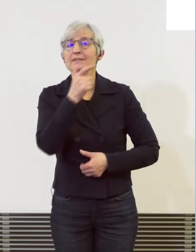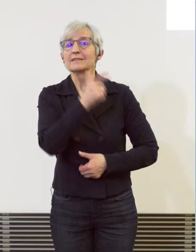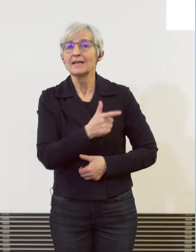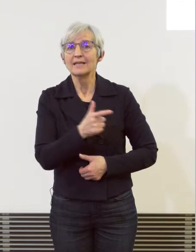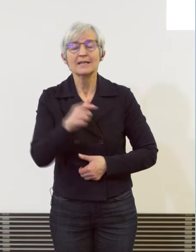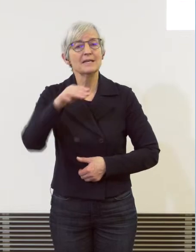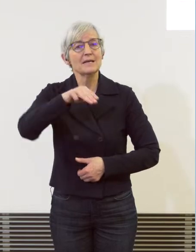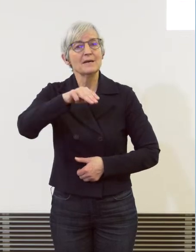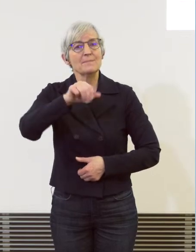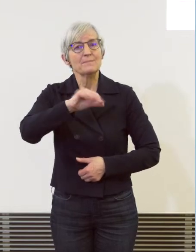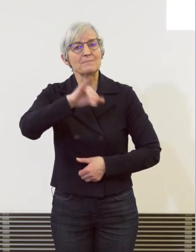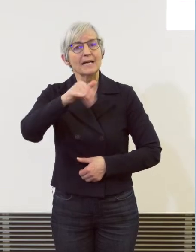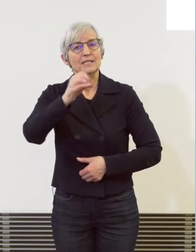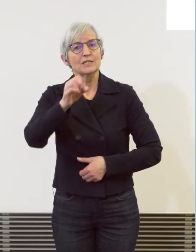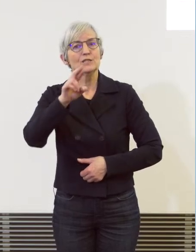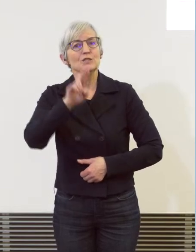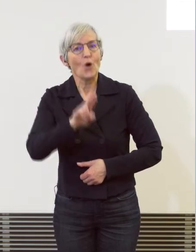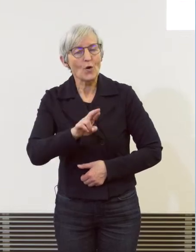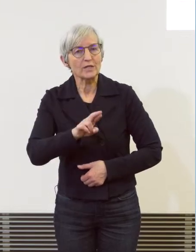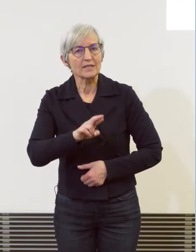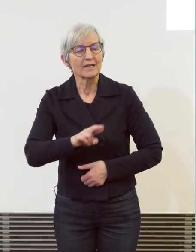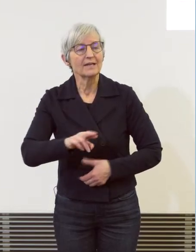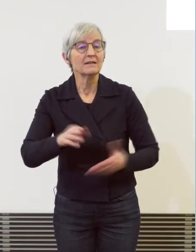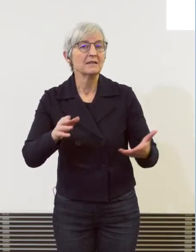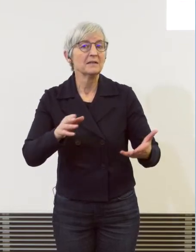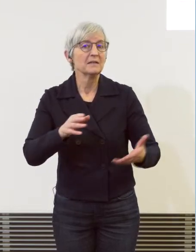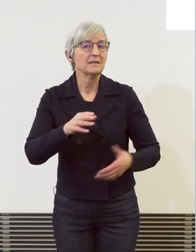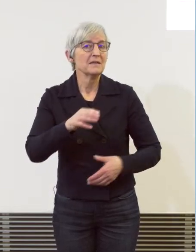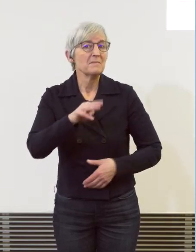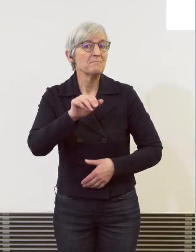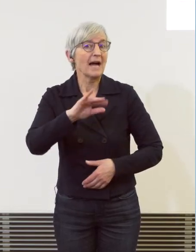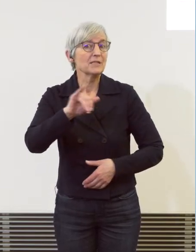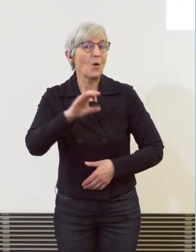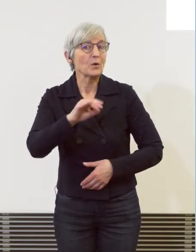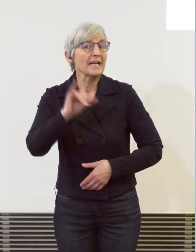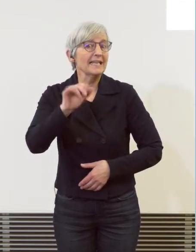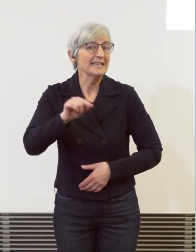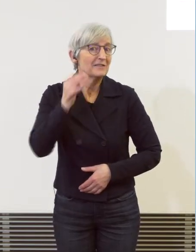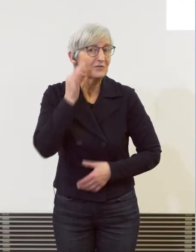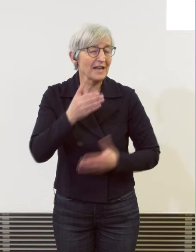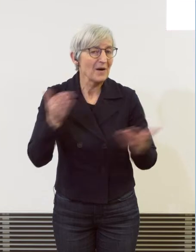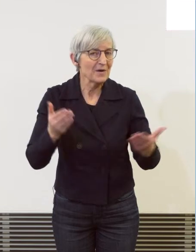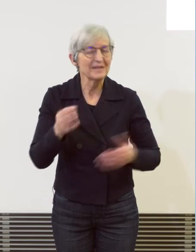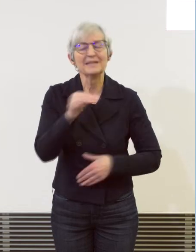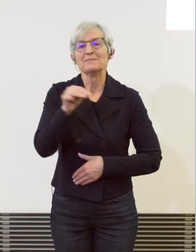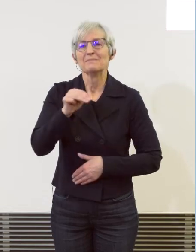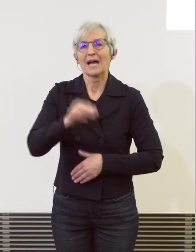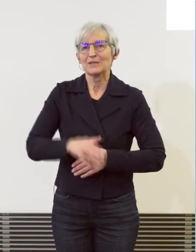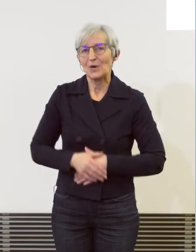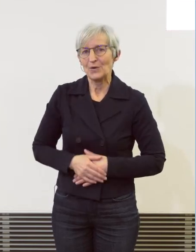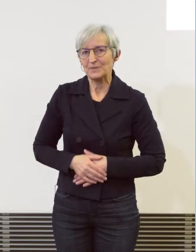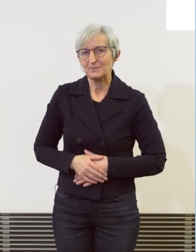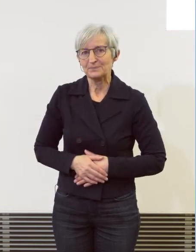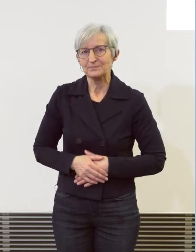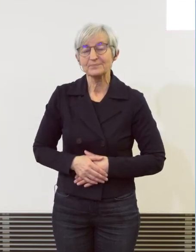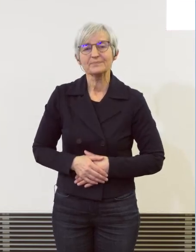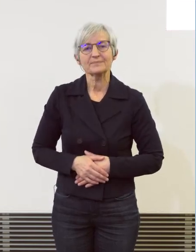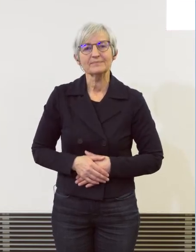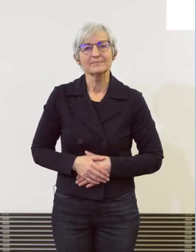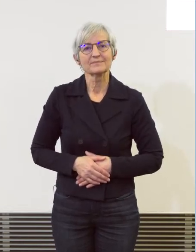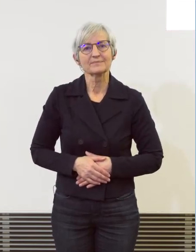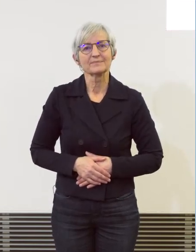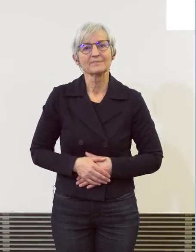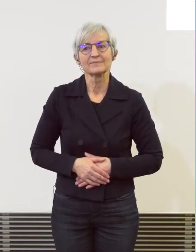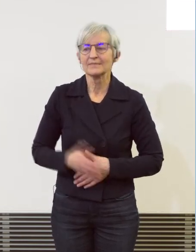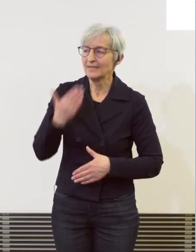ich weiss gar nicht. Major. Major. Major, Frau Flitius-Mail. Frau Major. Danke vielmals. Geschätzte Damen und Herren, nach